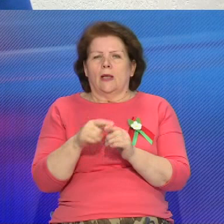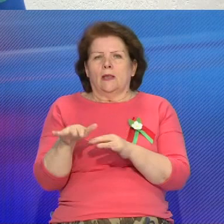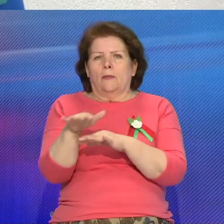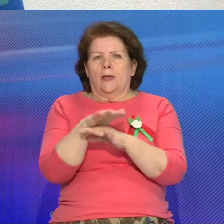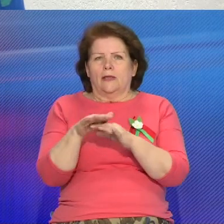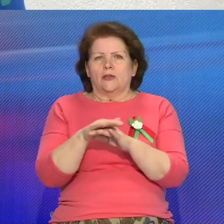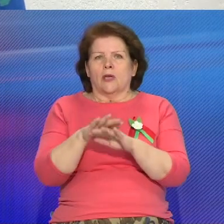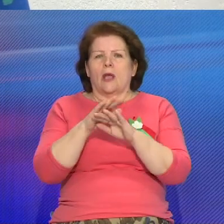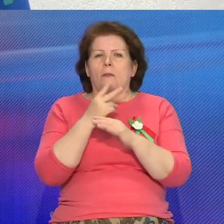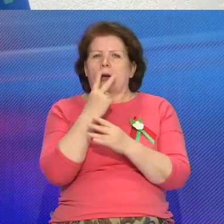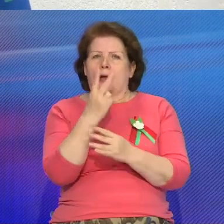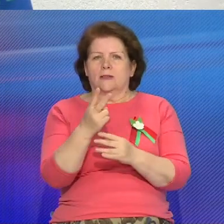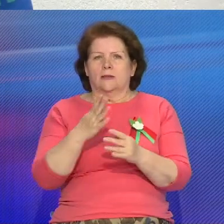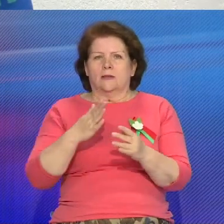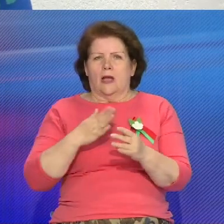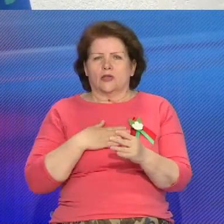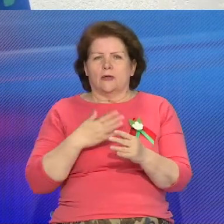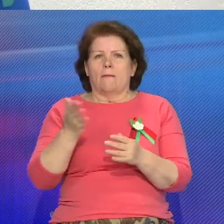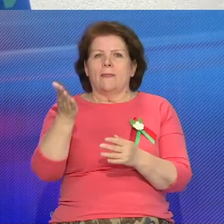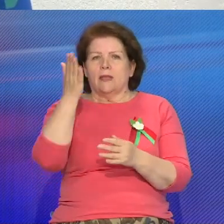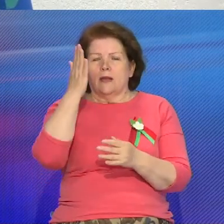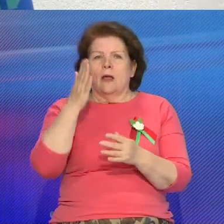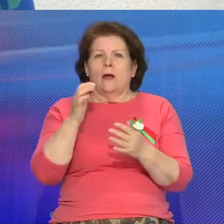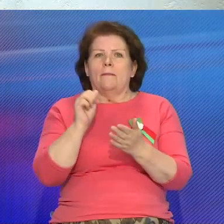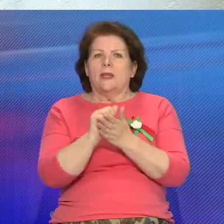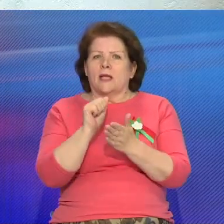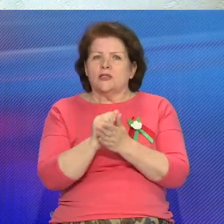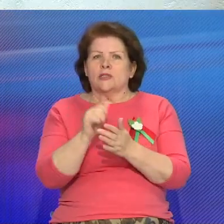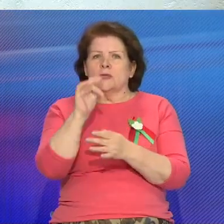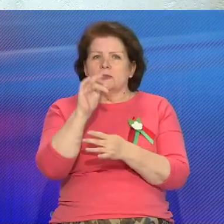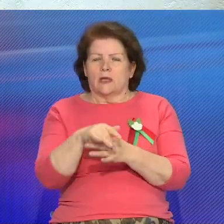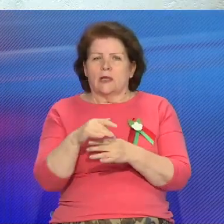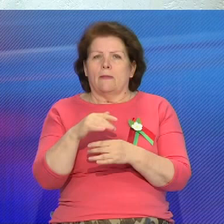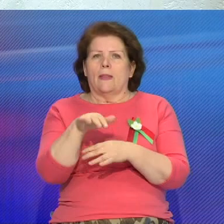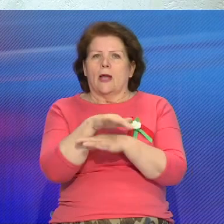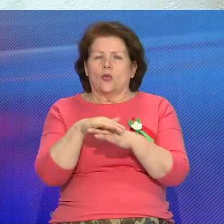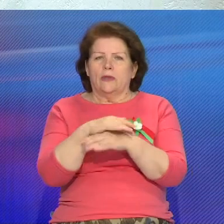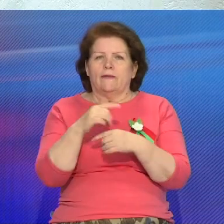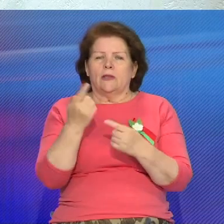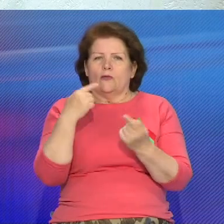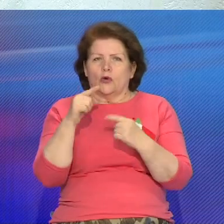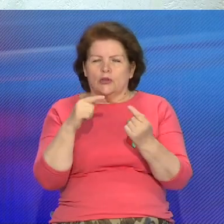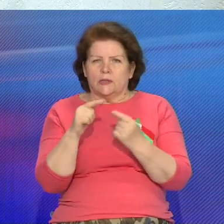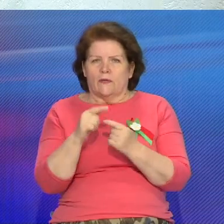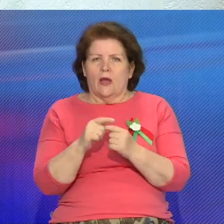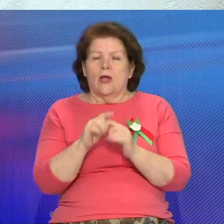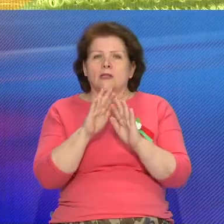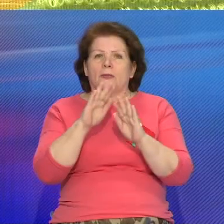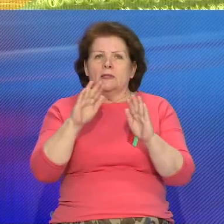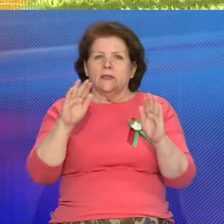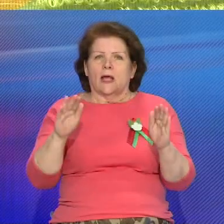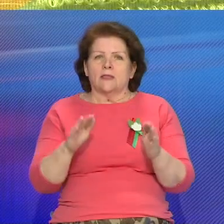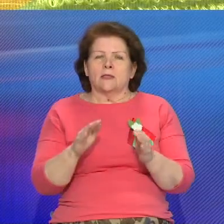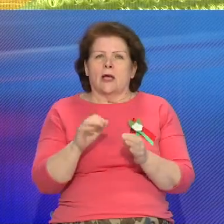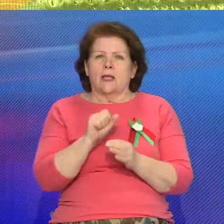презентован нами, областным методическим центром народного творчества. С презентацией у Гродня гобелен Алена Шунейки, пачиная подорожжа, по